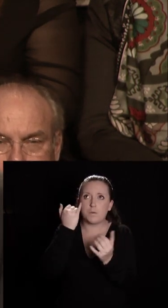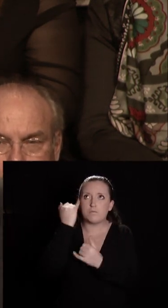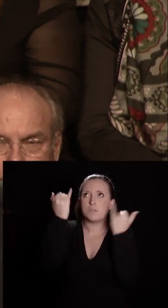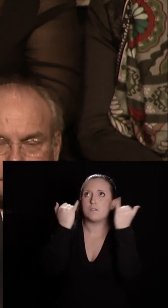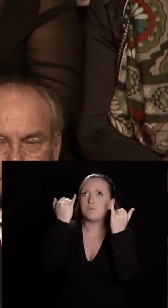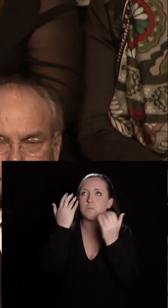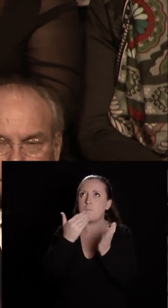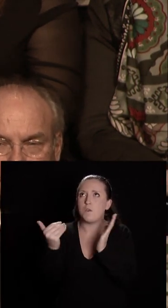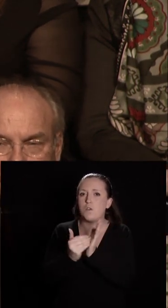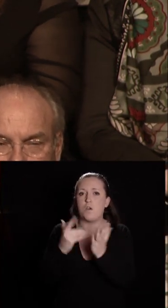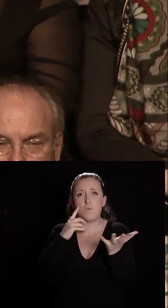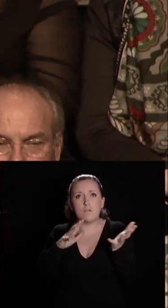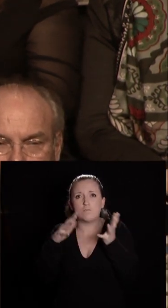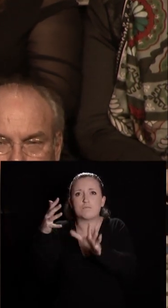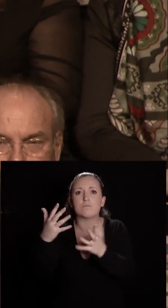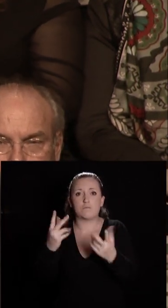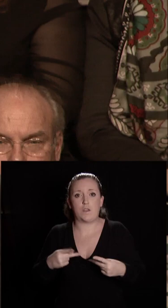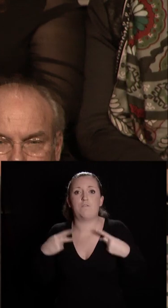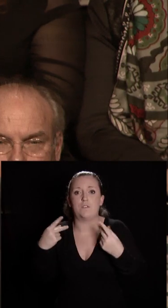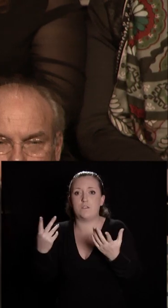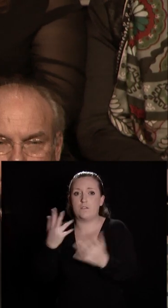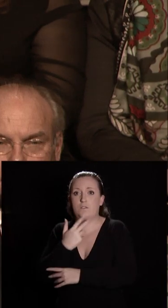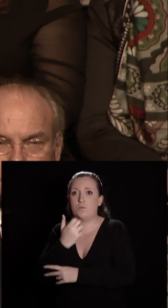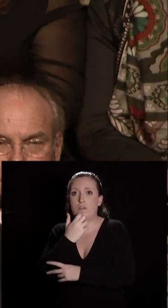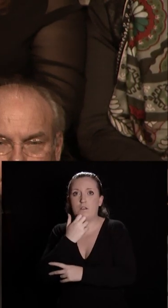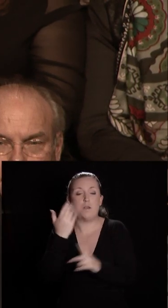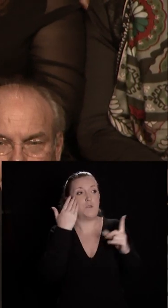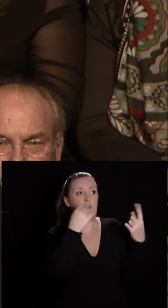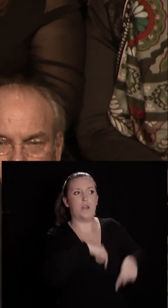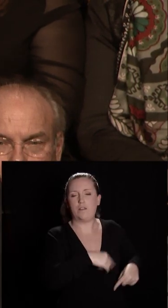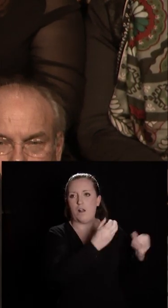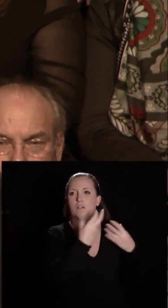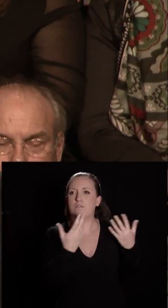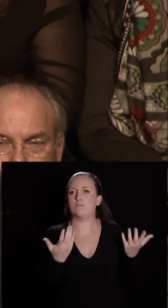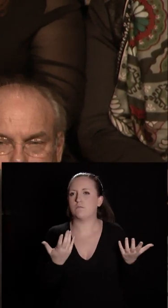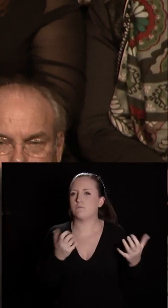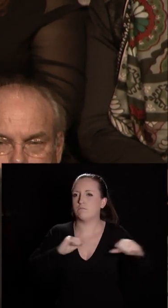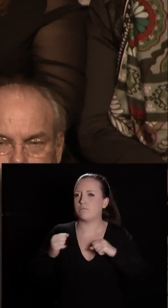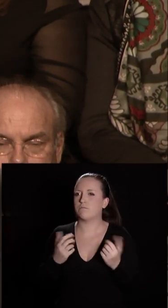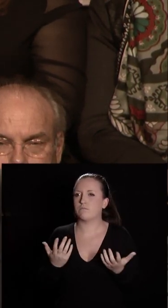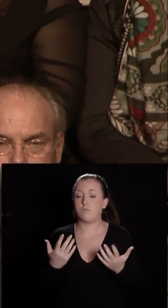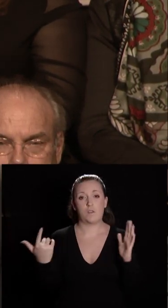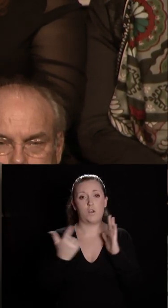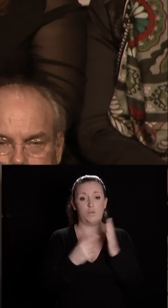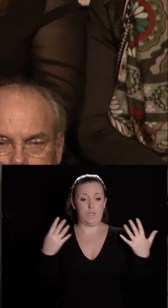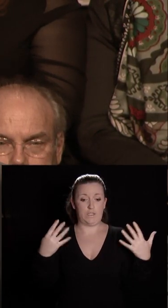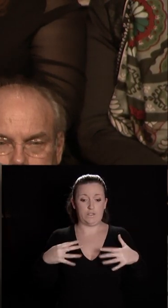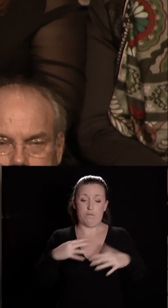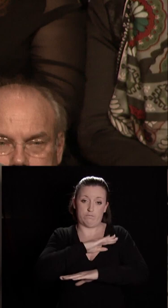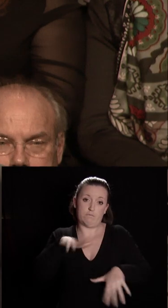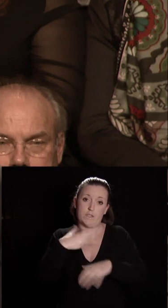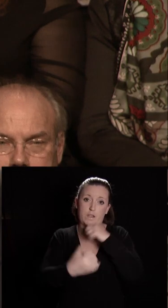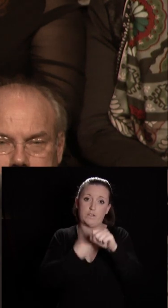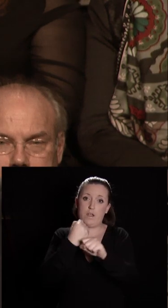nos concitoyens, pour peu que l'État ne les empêche pas d'agir. 2019 est la dernière année de ce mandat municipal.